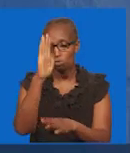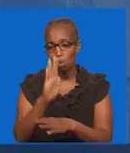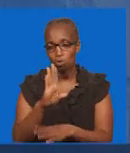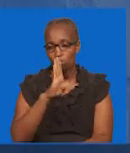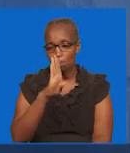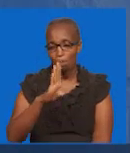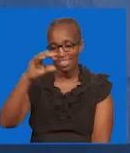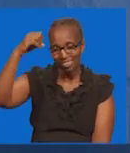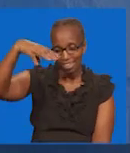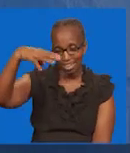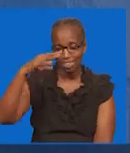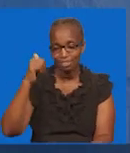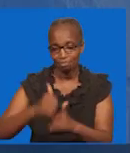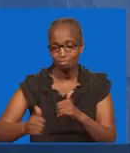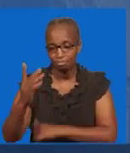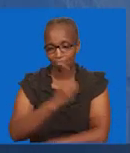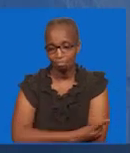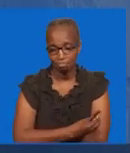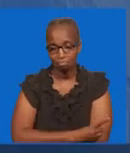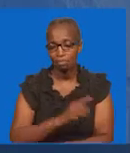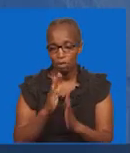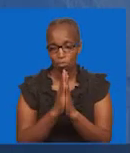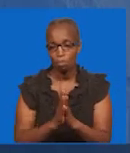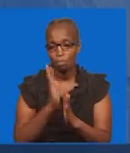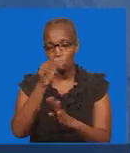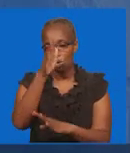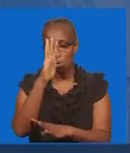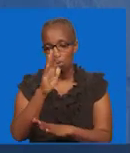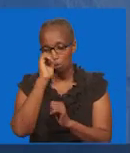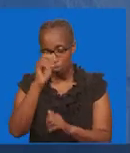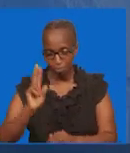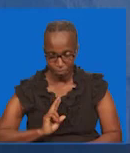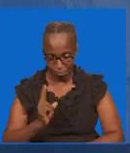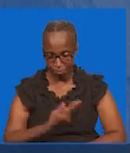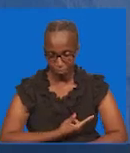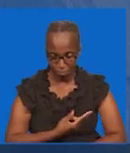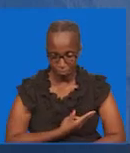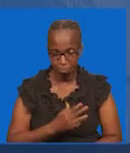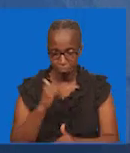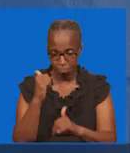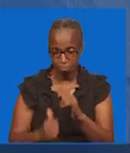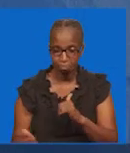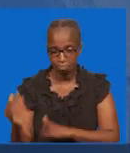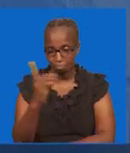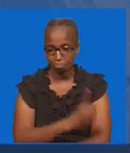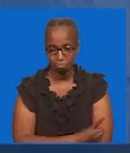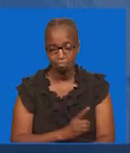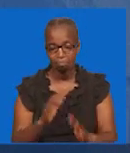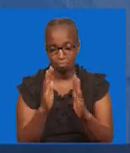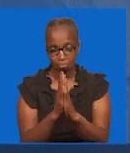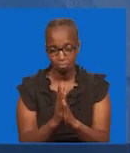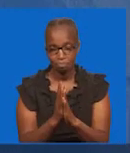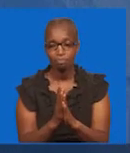buwana Likazidi kuwa Muanga Na njia yetu kila wakati Buwana kubariki Na libariki neno lake